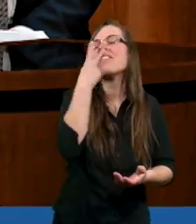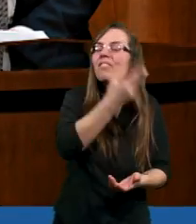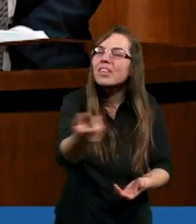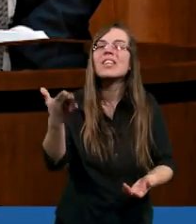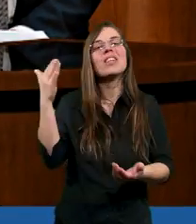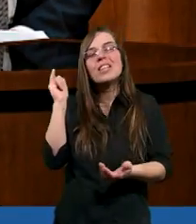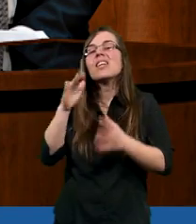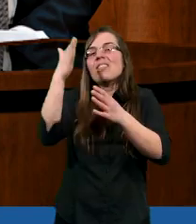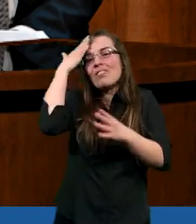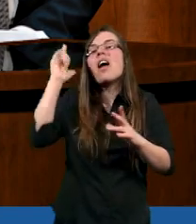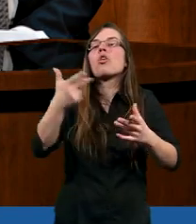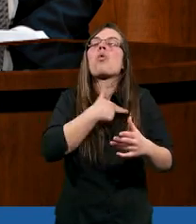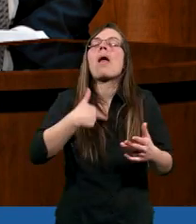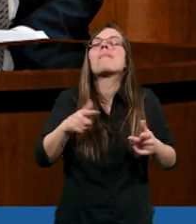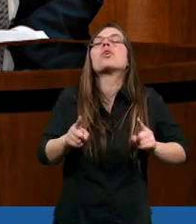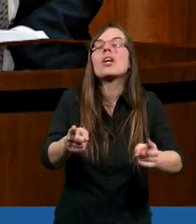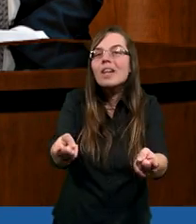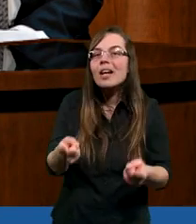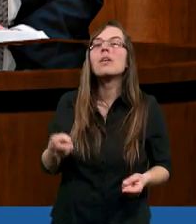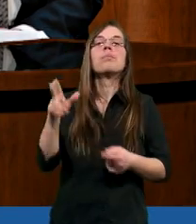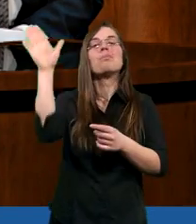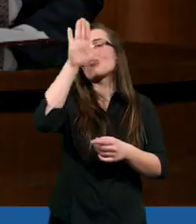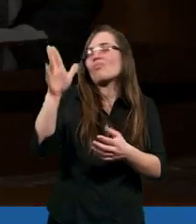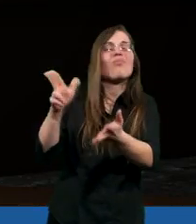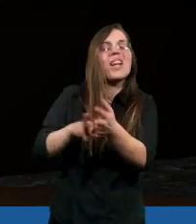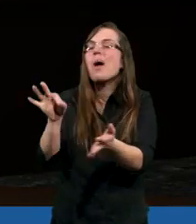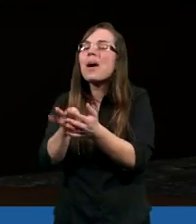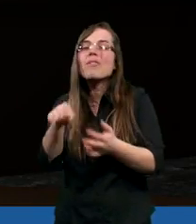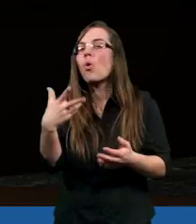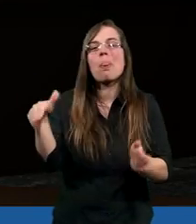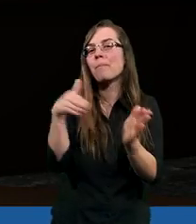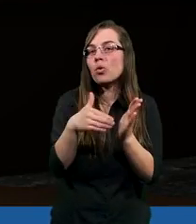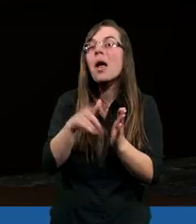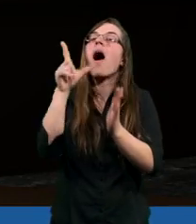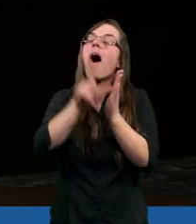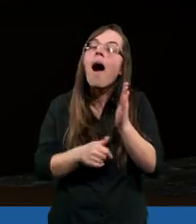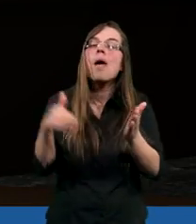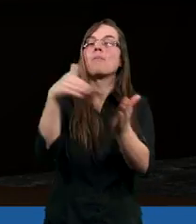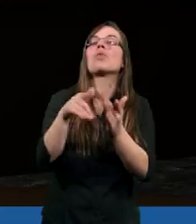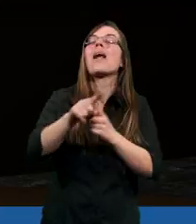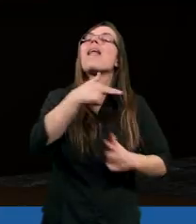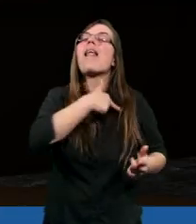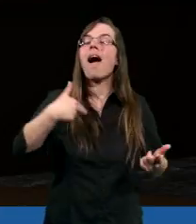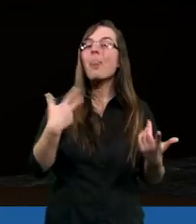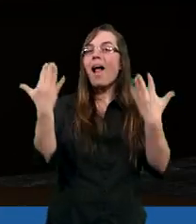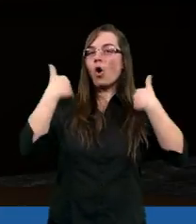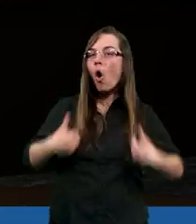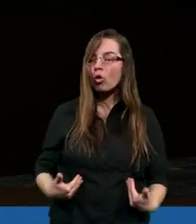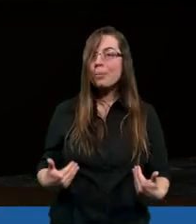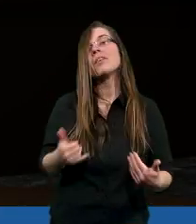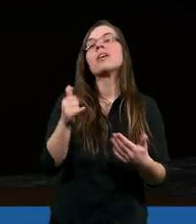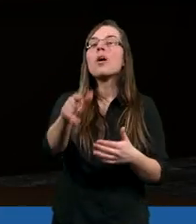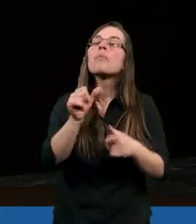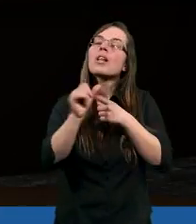nas i wie, co się z nami dzieje. I Bogu to na pewno nie jest potrzebne, natomiast jest to potrzebne nam. Wiemy, że